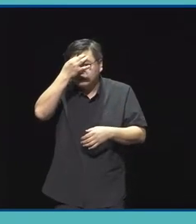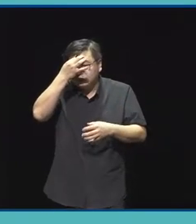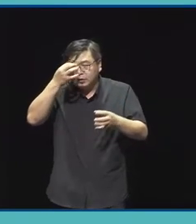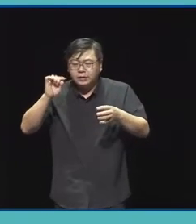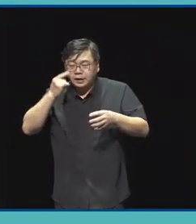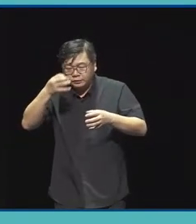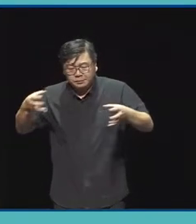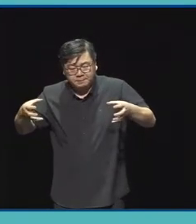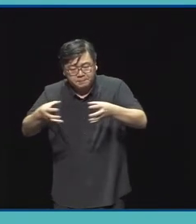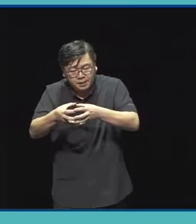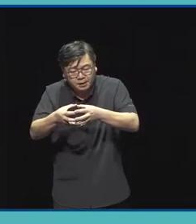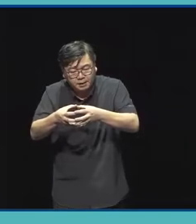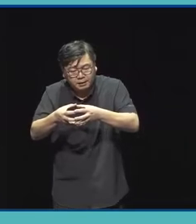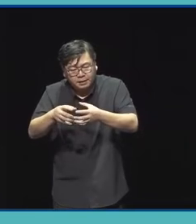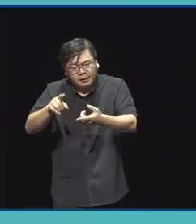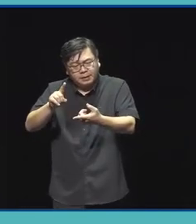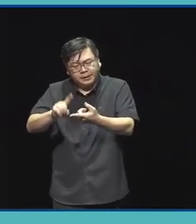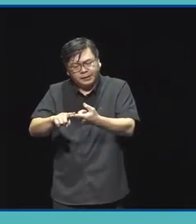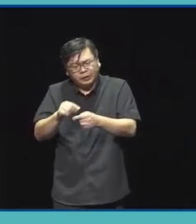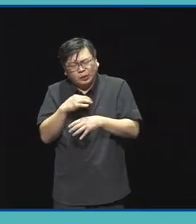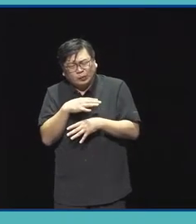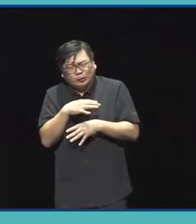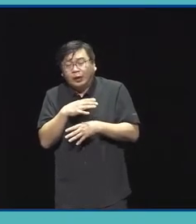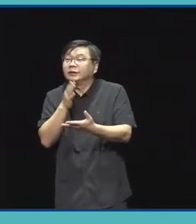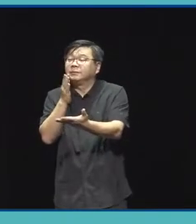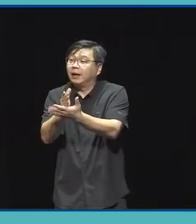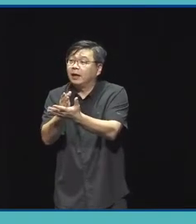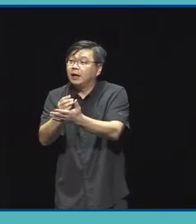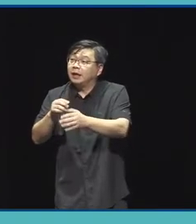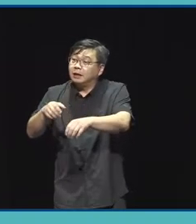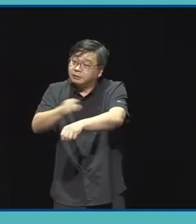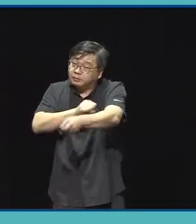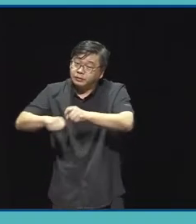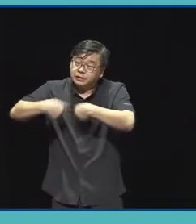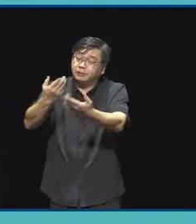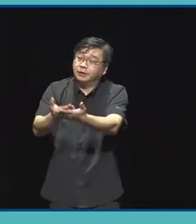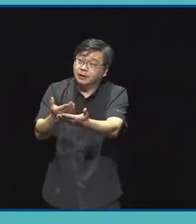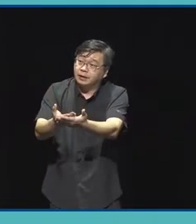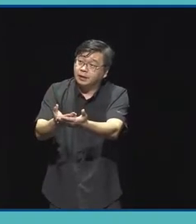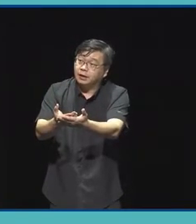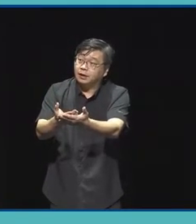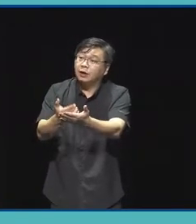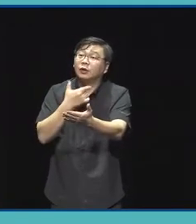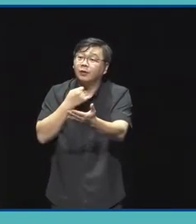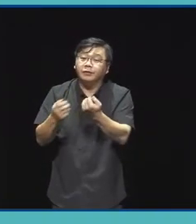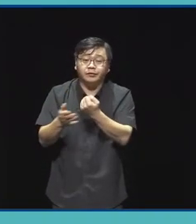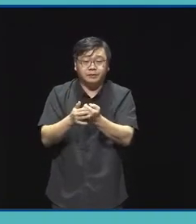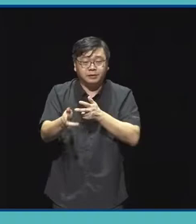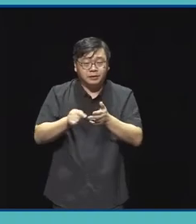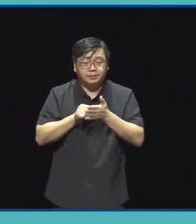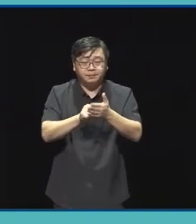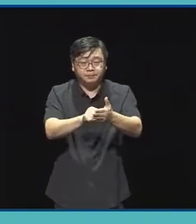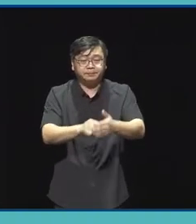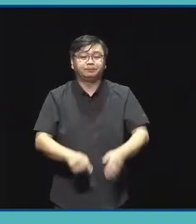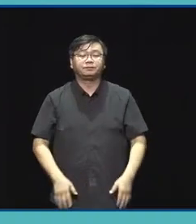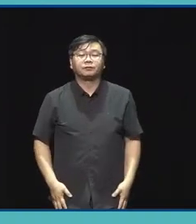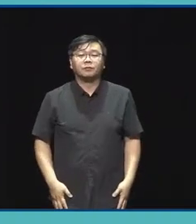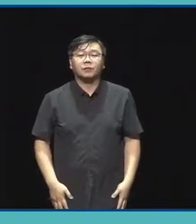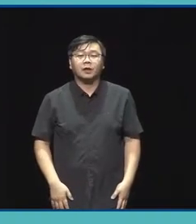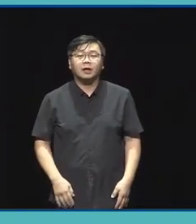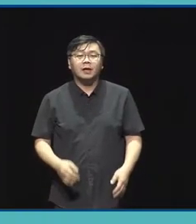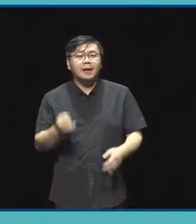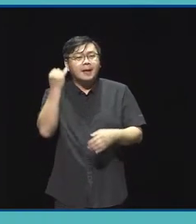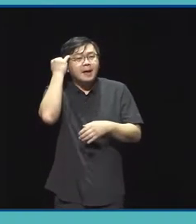두려움이나 진입 장벽을 조금 허물고 참여할 수 있도록 준비한 사업입니다 이 사업은 작품 제작을 위한